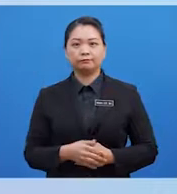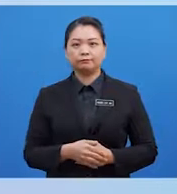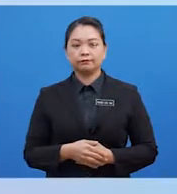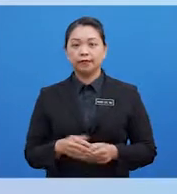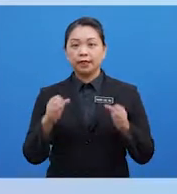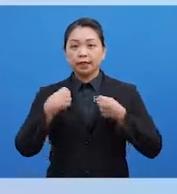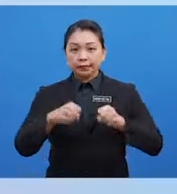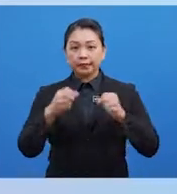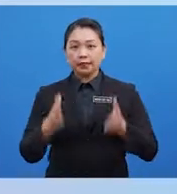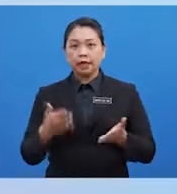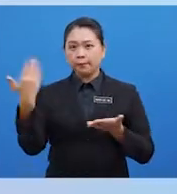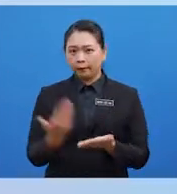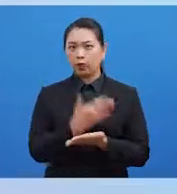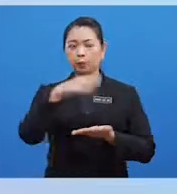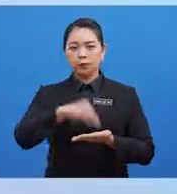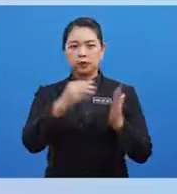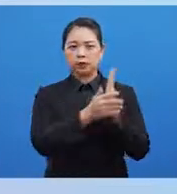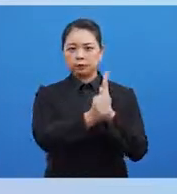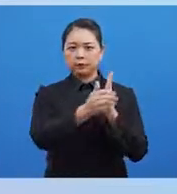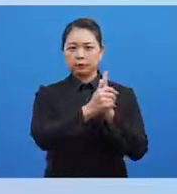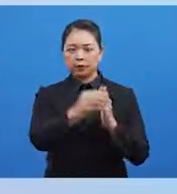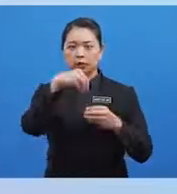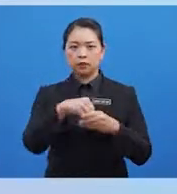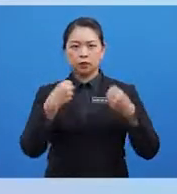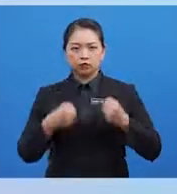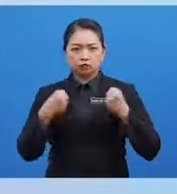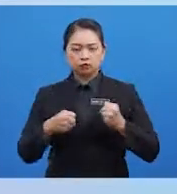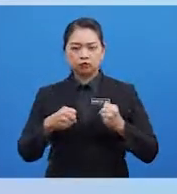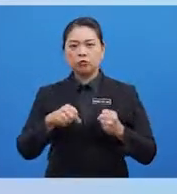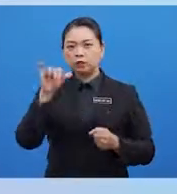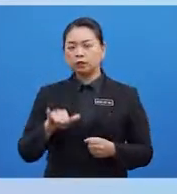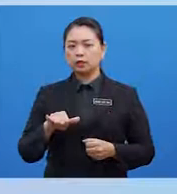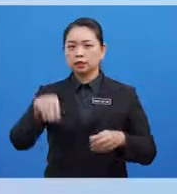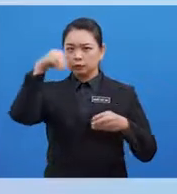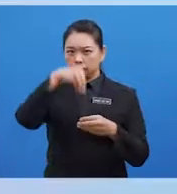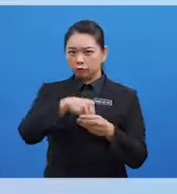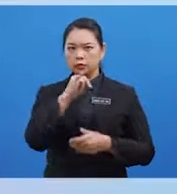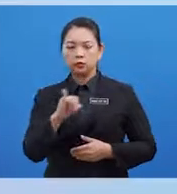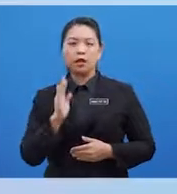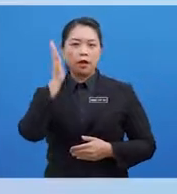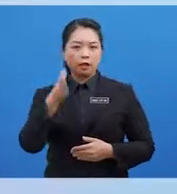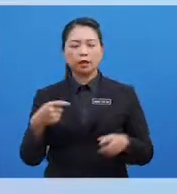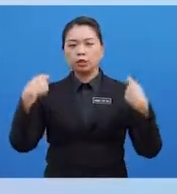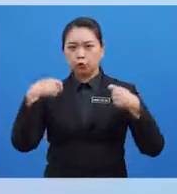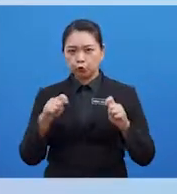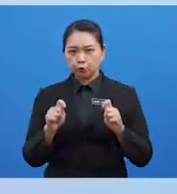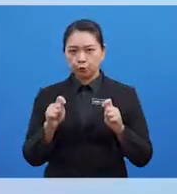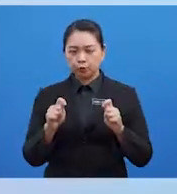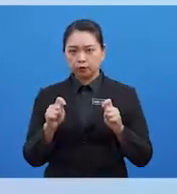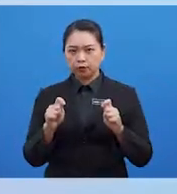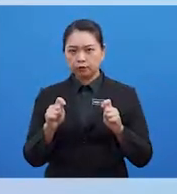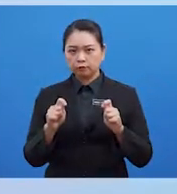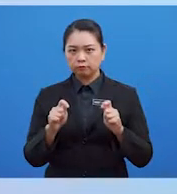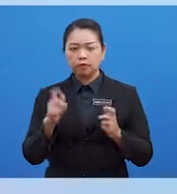atlet yang baru mempelajari kemahiran-kemahiran dalam sukan yang diceburinya akan cuba untuk Satu,